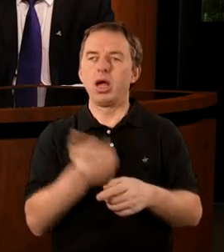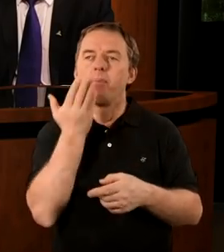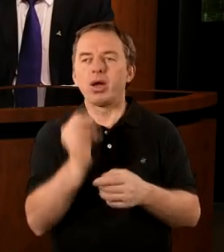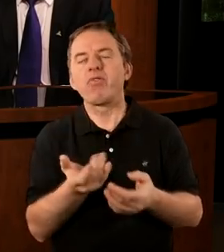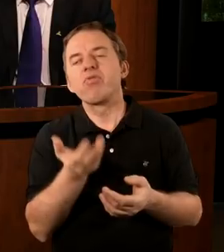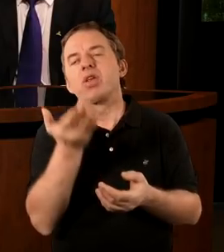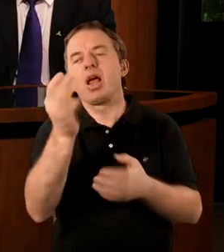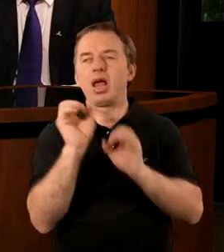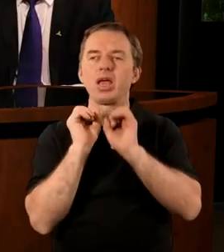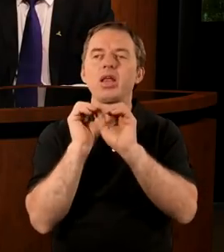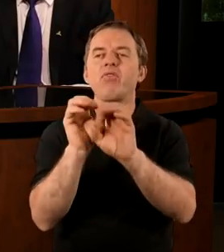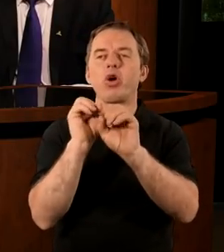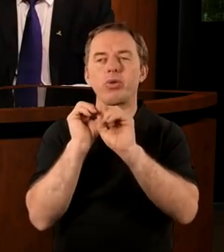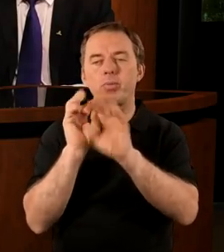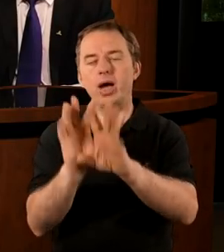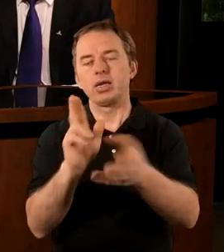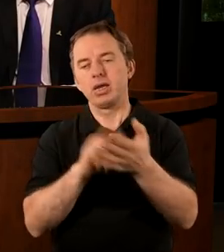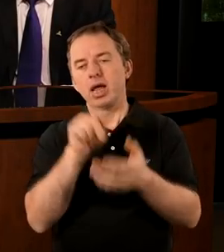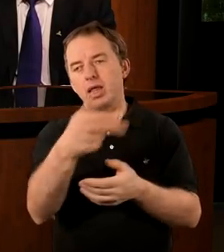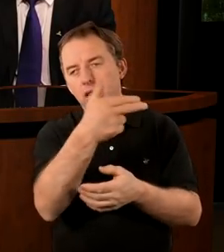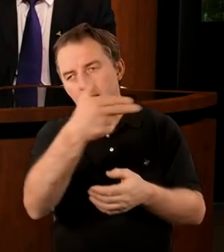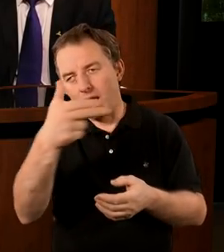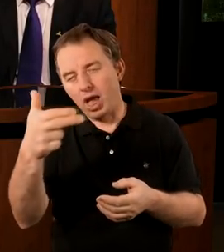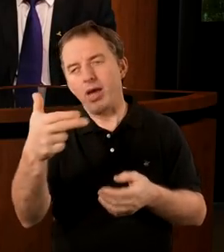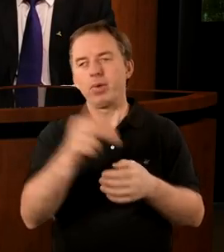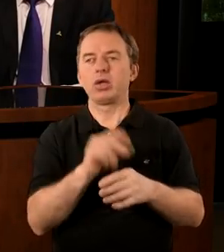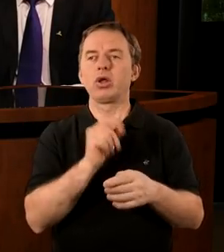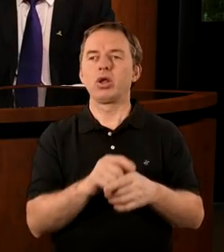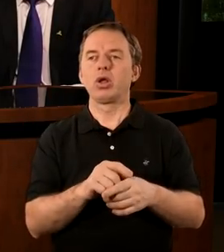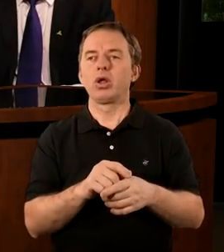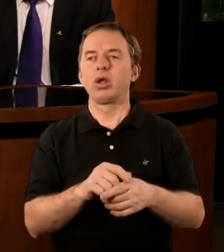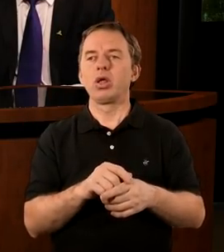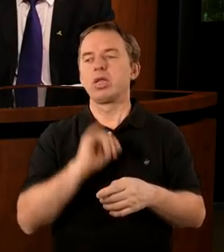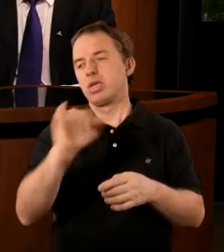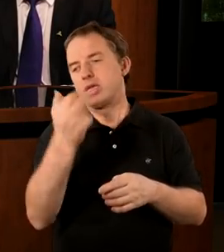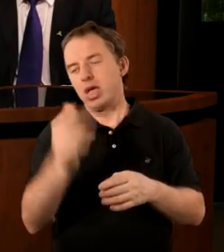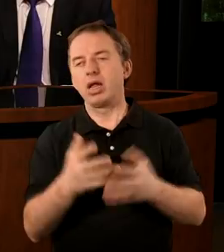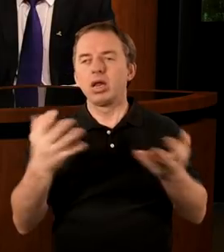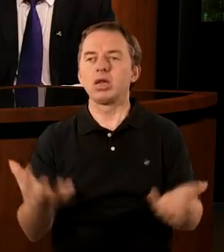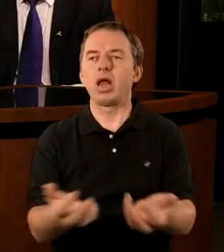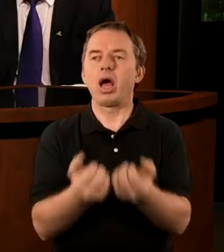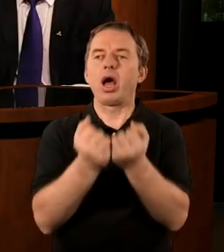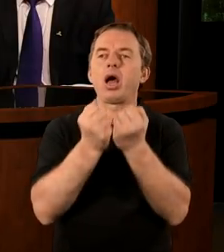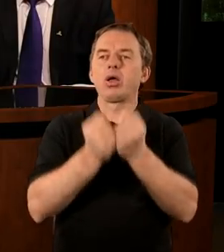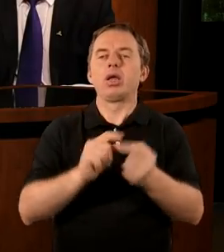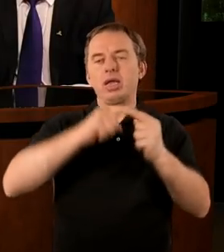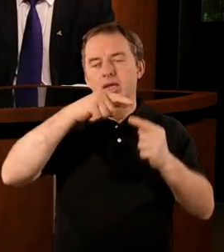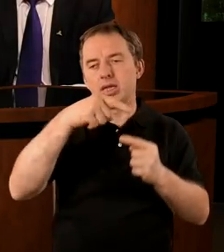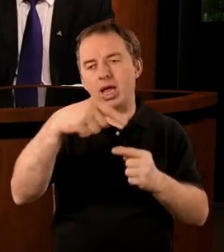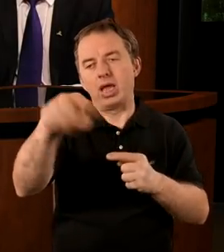Czyli bardzo wiele informacji na temat położenia, w jakim apostoł Jan się znajdował. Był